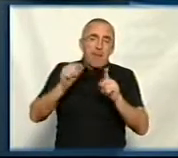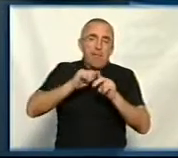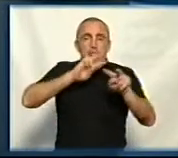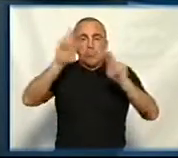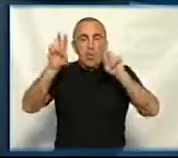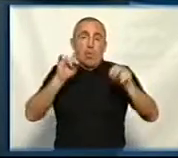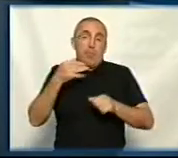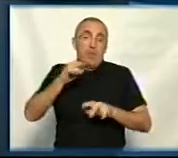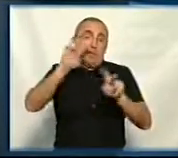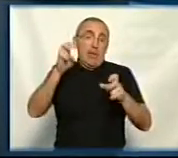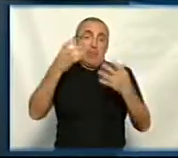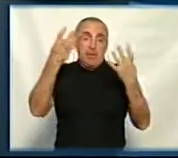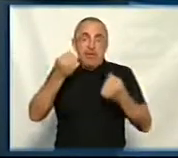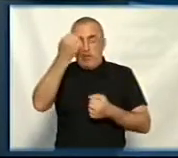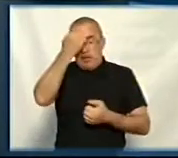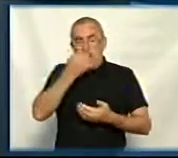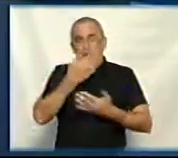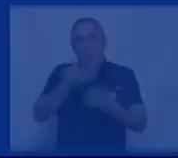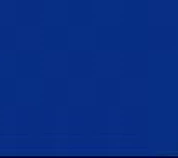Кропивницькому. Це велика тема дня. Дякую, що дивилися.